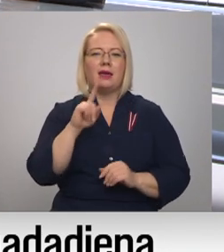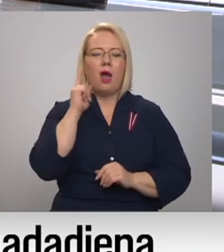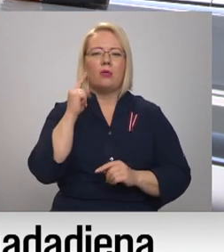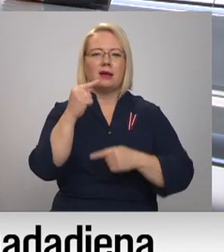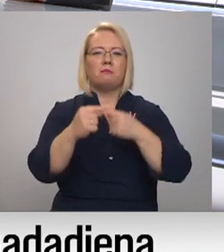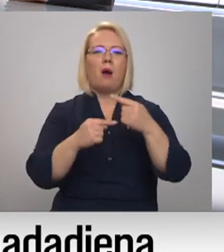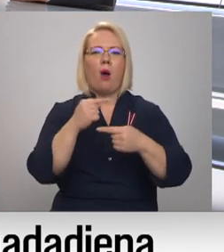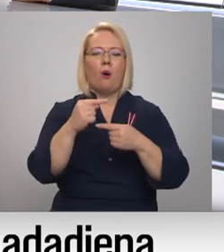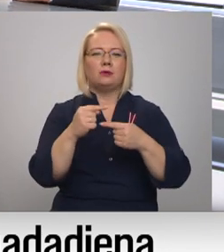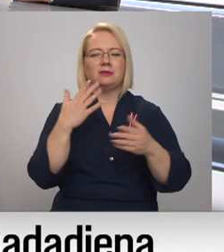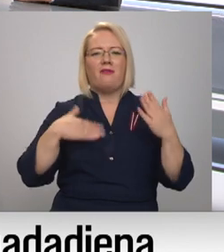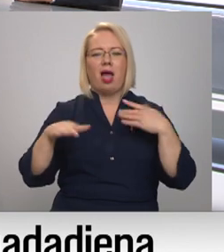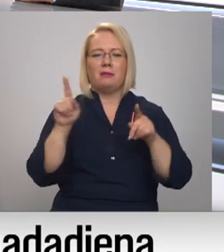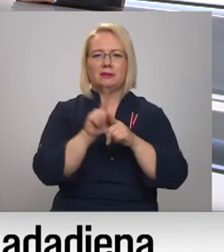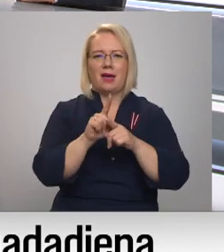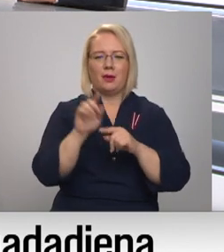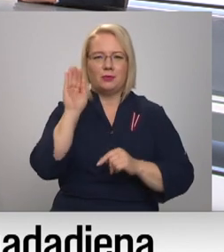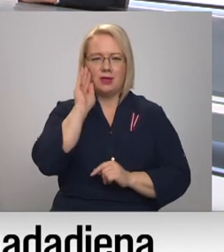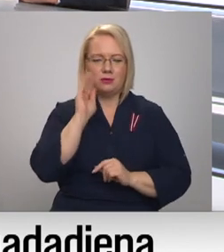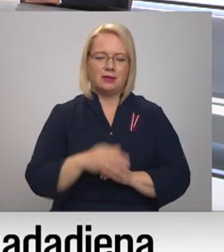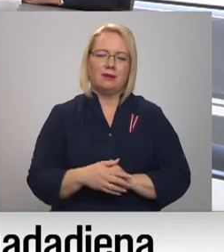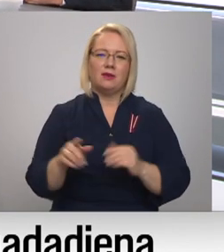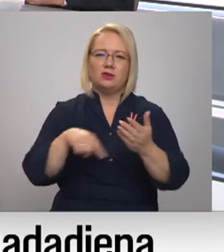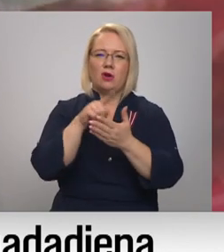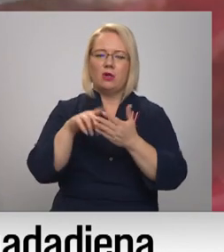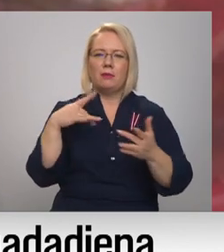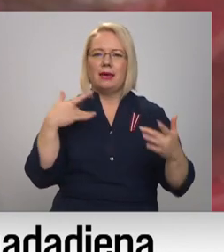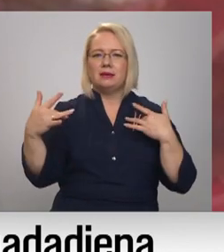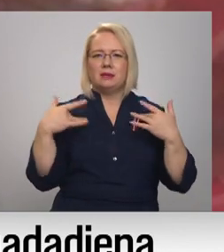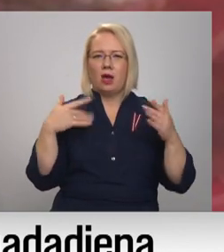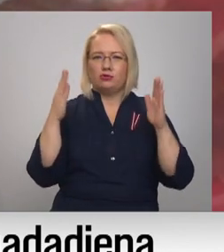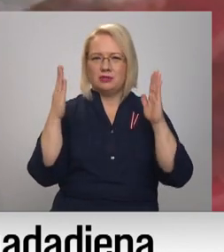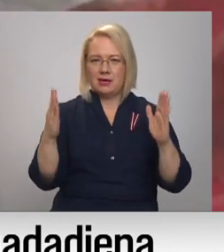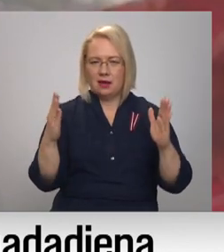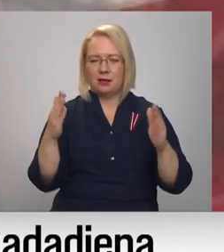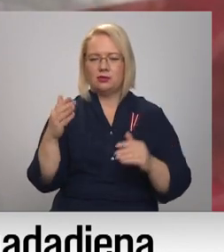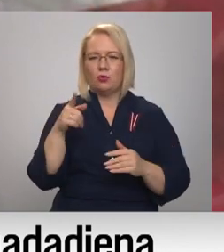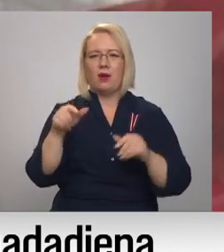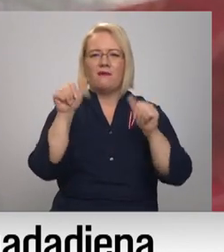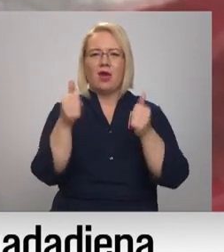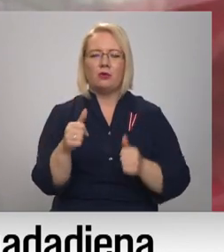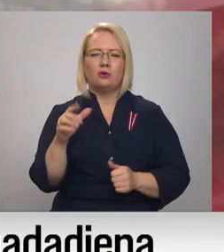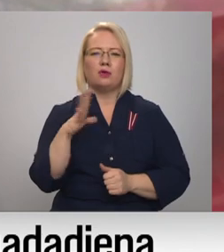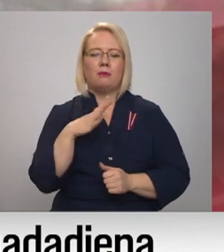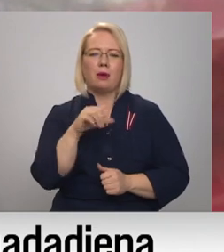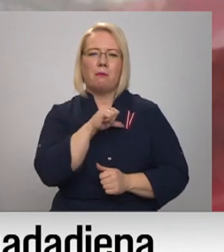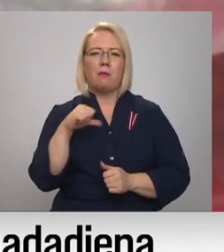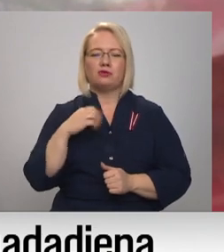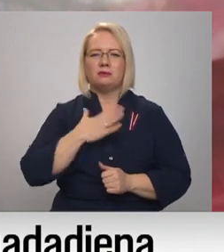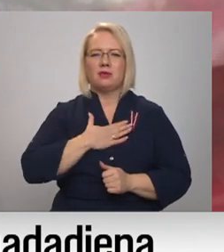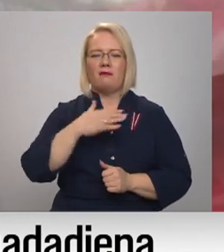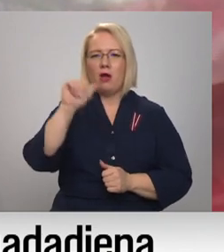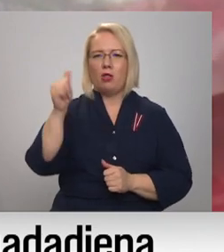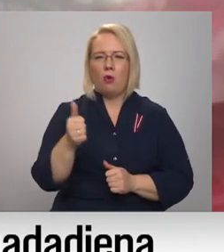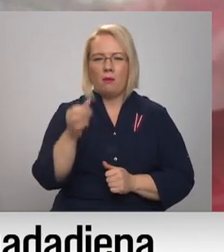Jā. Kā bija tāds izrāžas cikls, kur tapšanā mēs pašam arī bija sava loma un nozīme